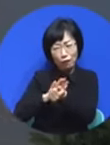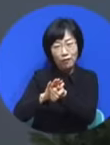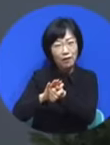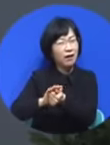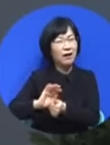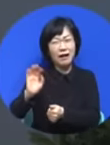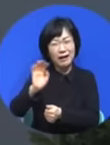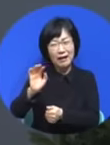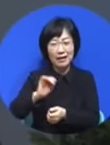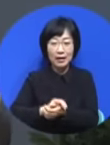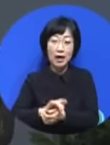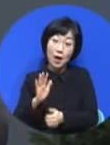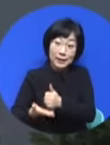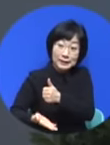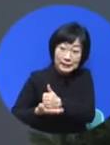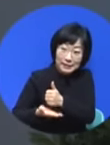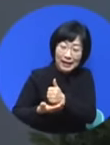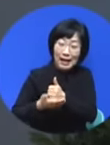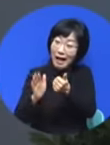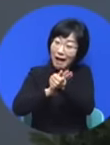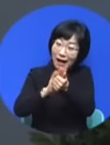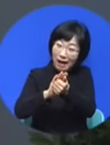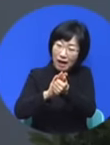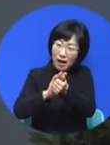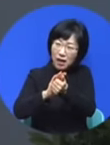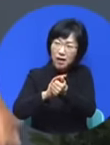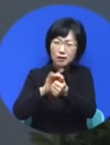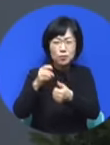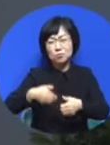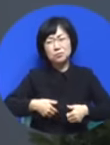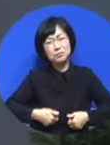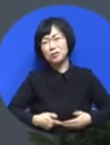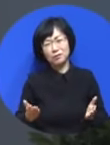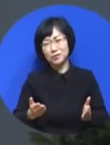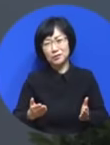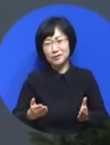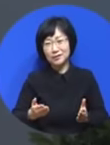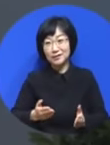사람이 좀 잘해주고 누가 알아주고 그게 요셉에게 필요한 게 아니라는 거예요.